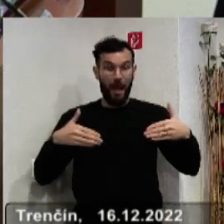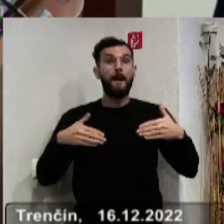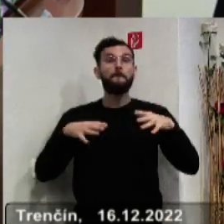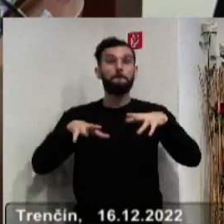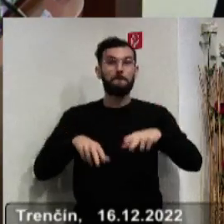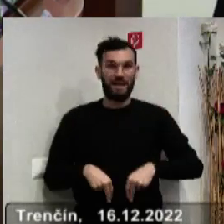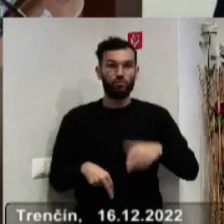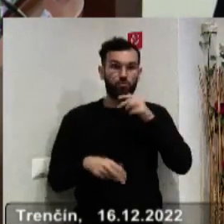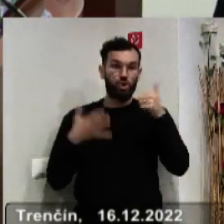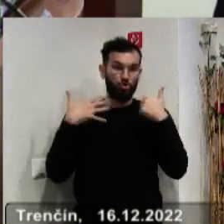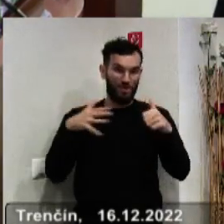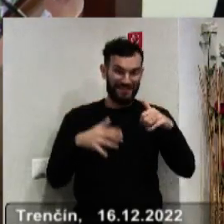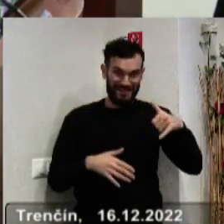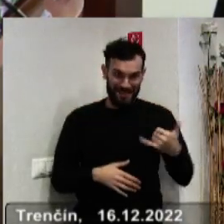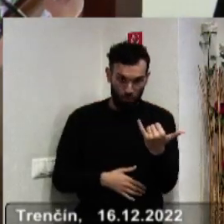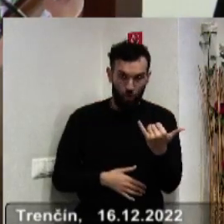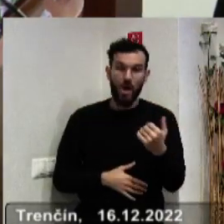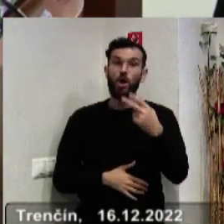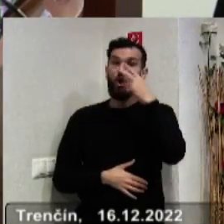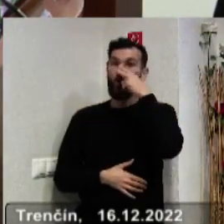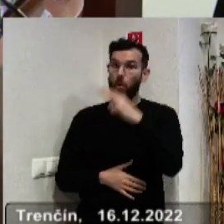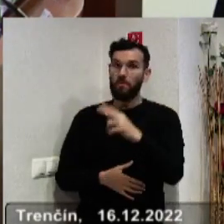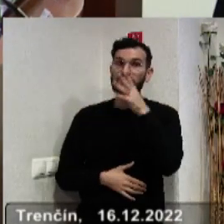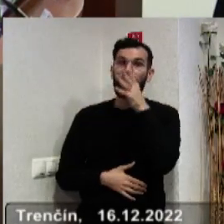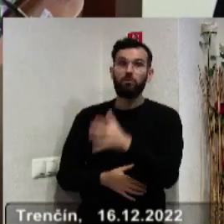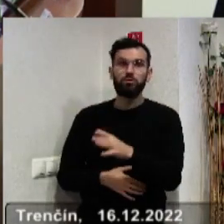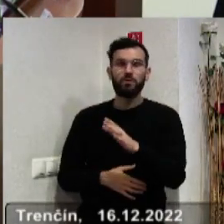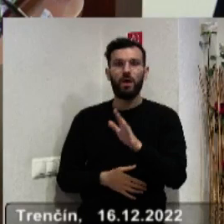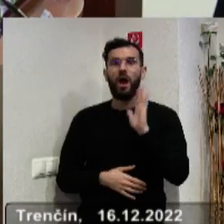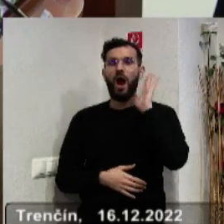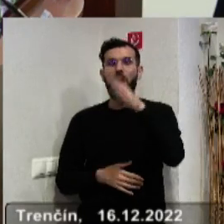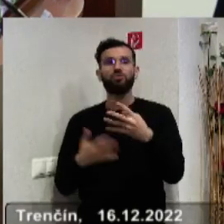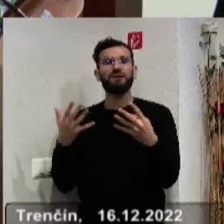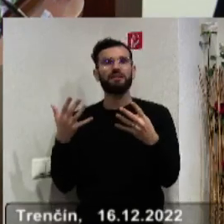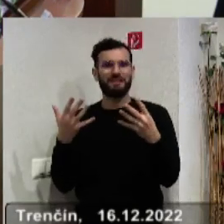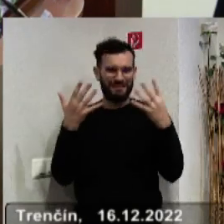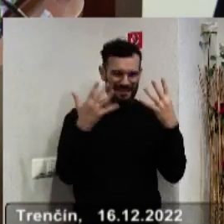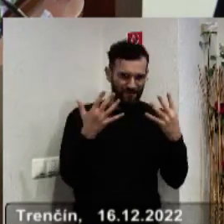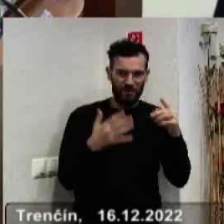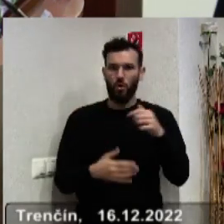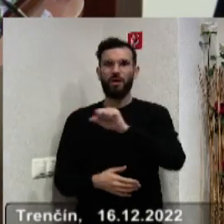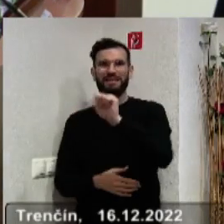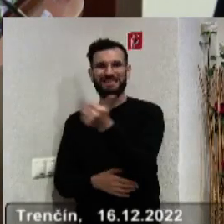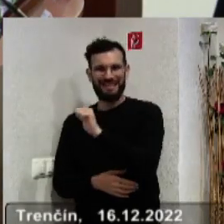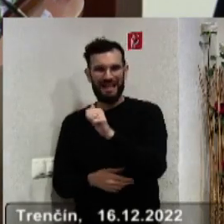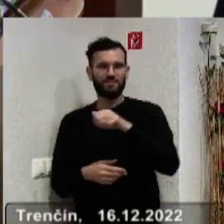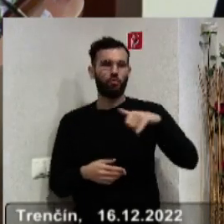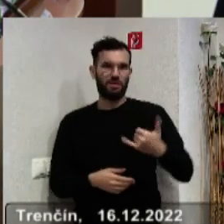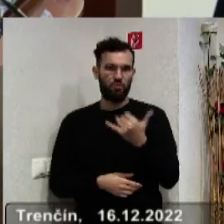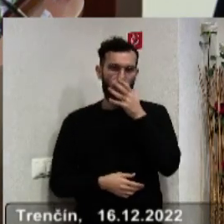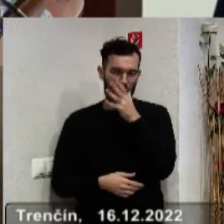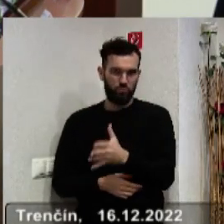týždne, 16. januára a komisie zasadnú až teda toho 9. a 11. januára, pondelok a stredu,